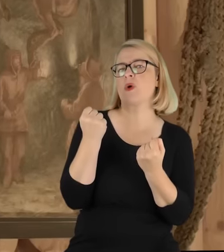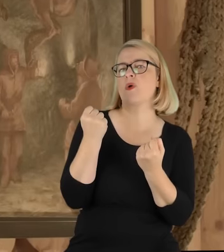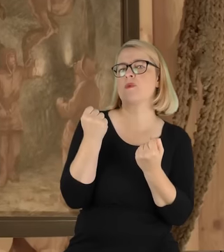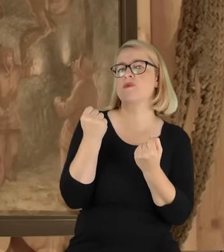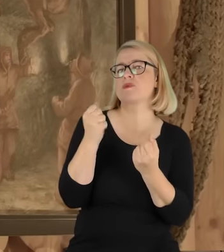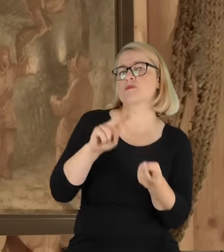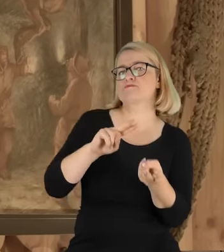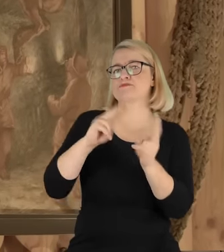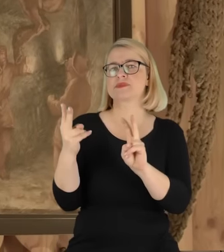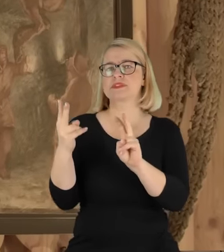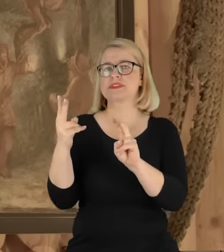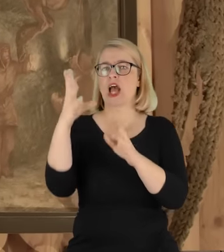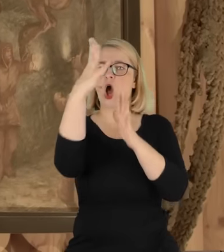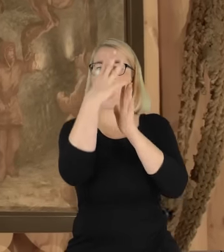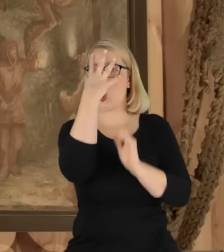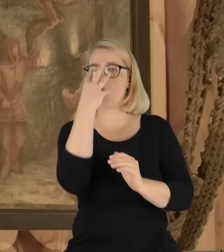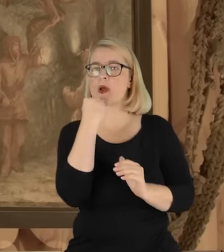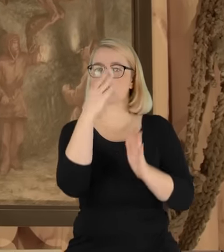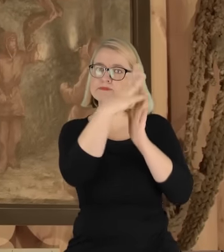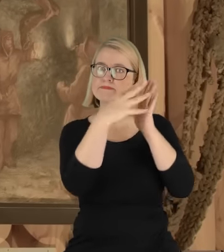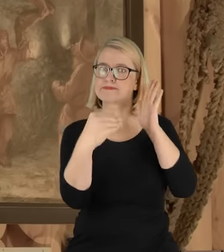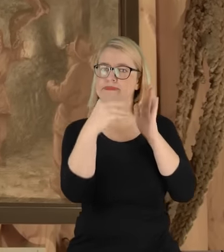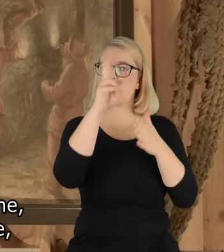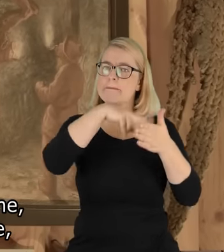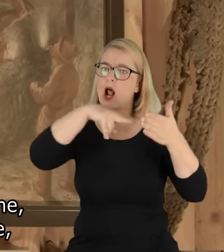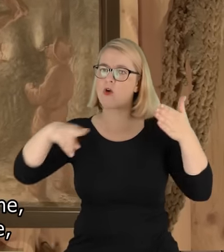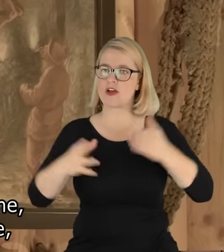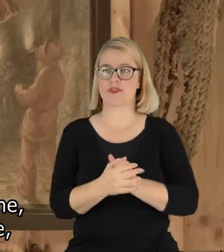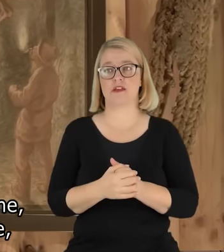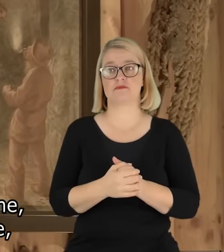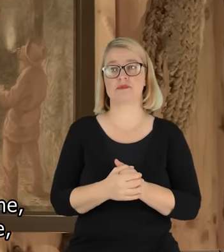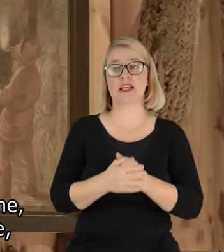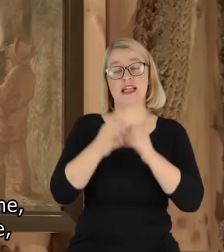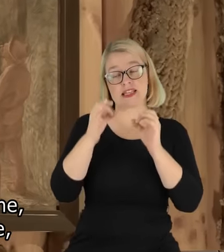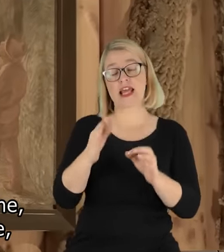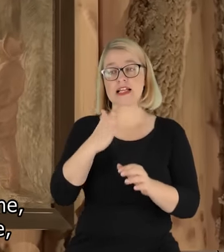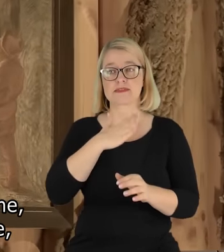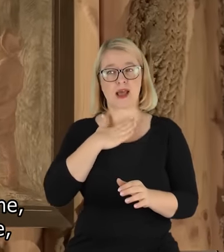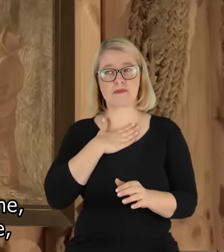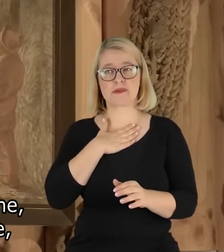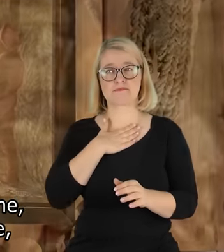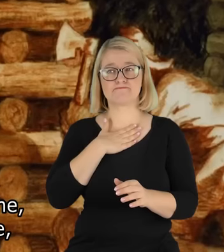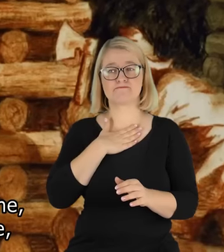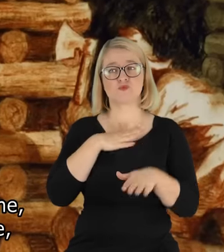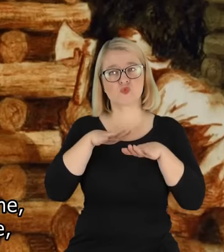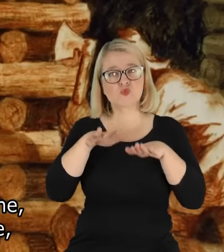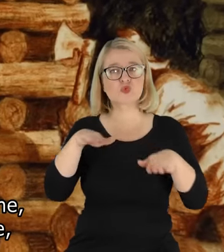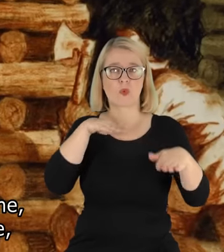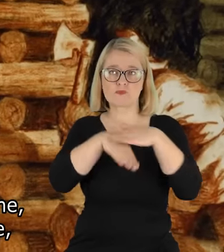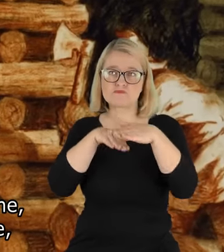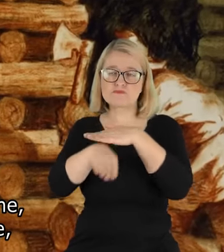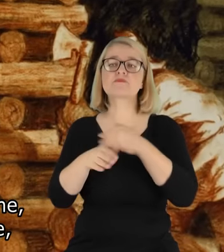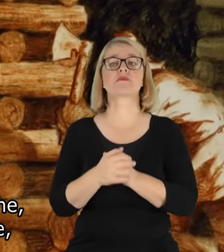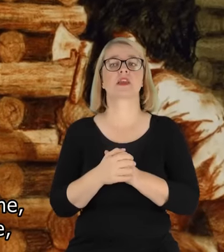Dzisiaj jeszcze mamy bardzo wiele zachowanych, może nie wszystkie są eksponowane, ale są to jego